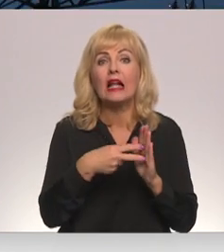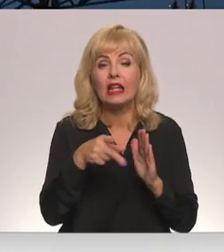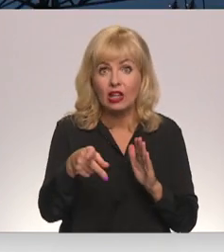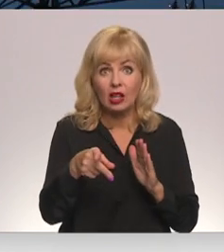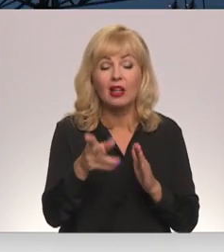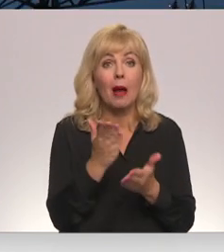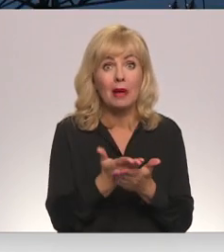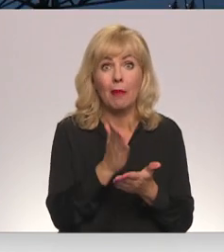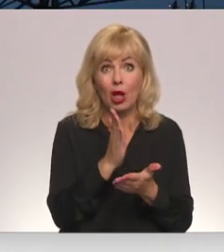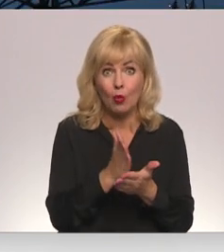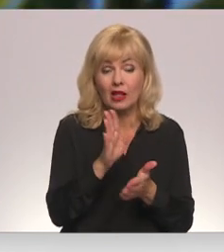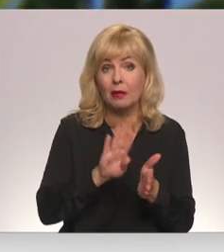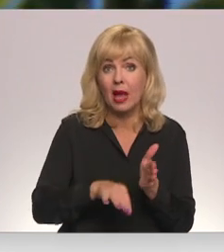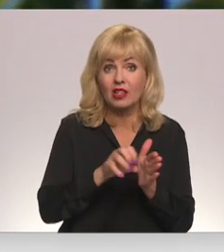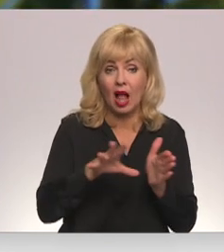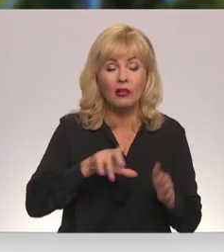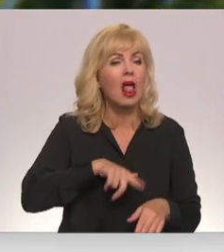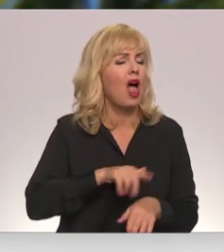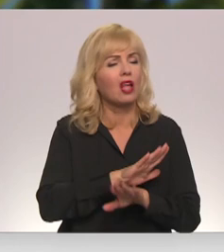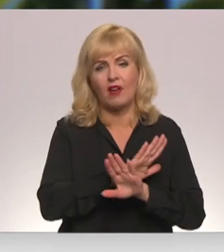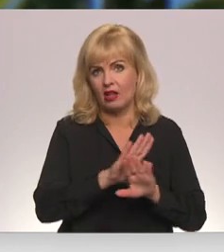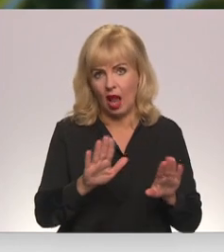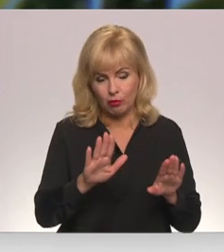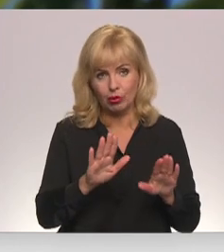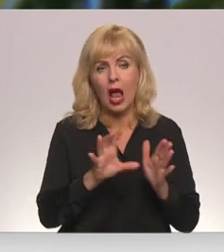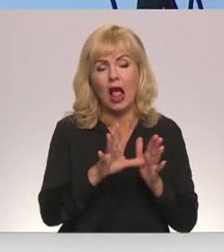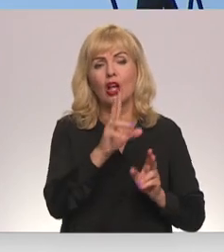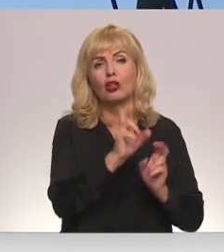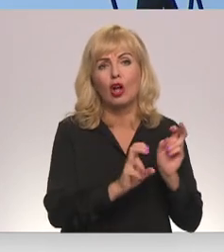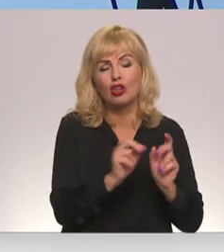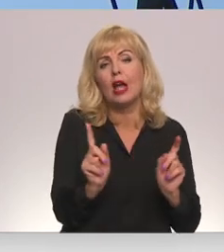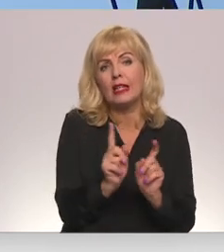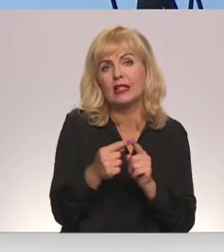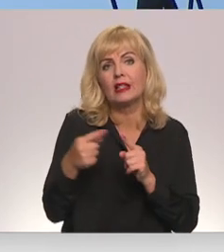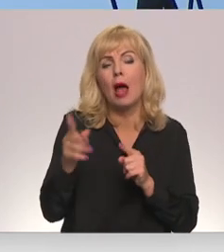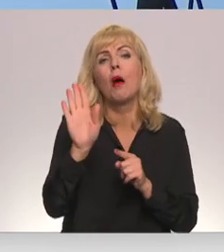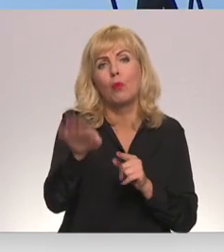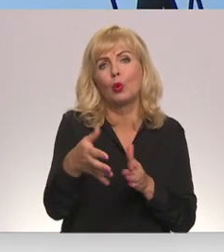tā arī notiek, bez elektrības Latvija nepaliktu un elektrības ražošanai īstermiņā tiktu izmantota gāze.